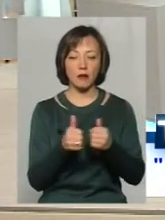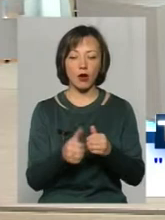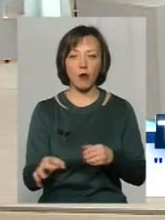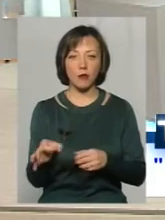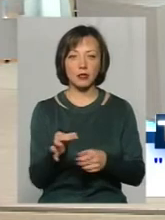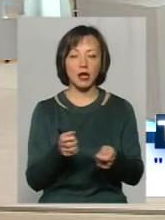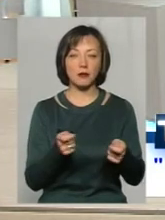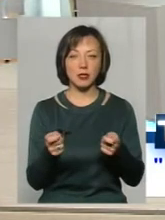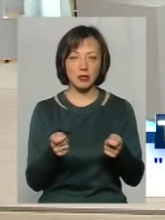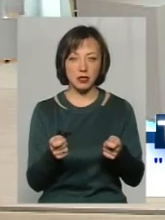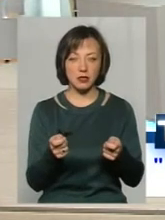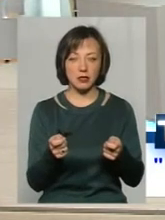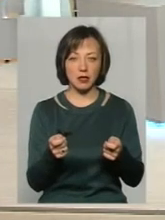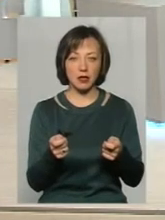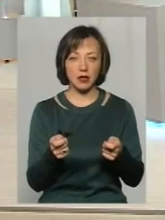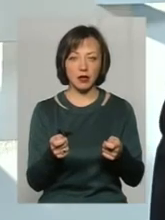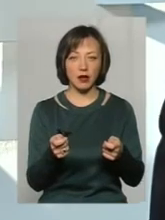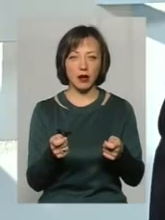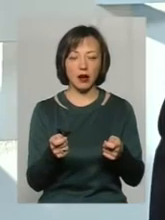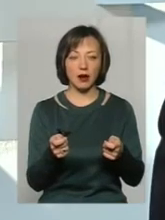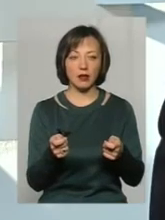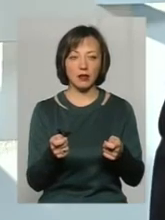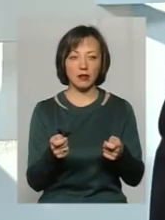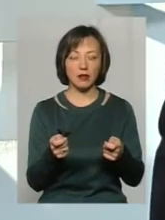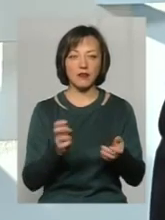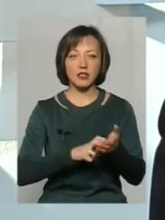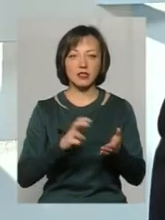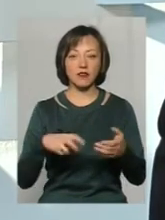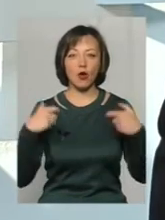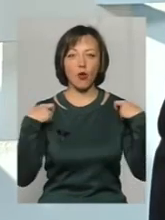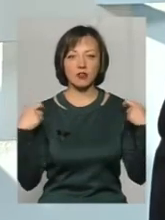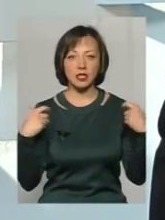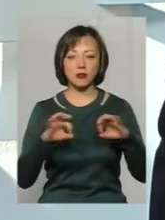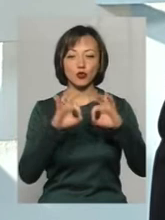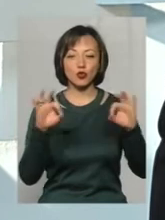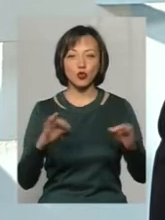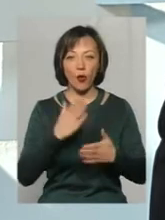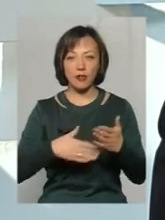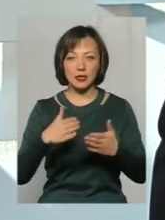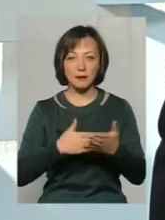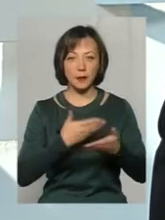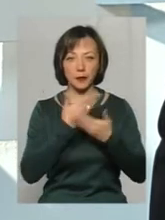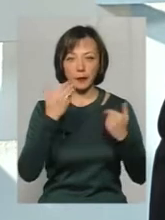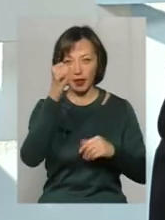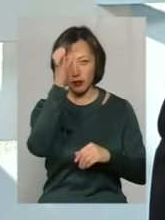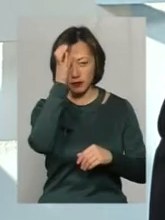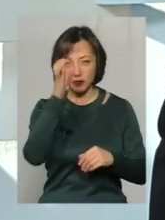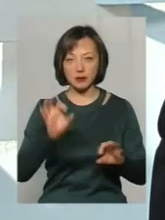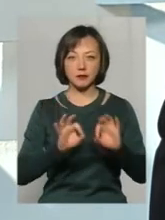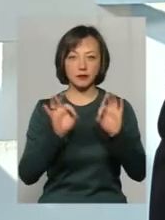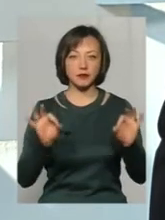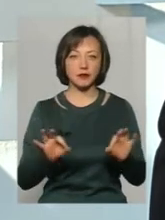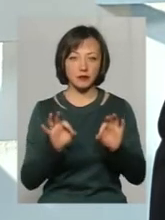адміністрації, який є відповідний офіціал, як не має зовсім освіти, інспективного звання ніякого.